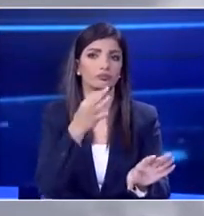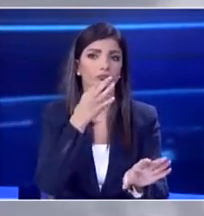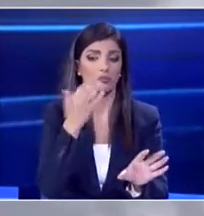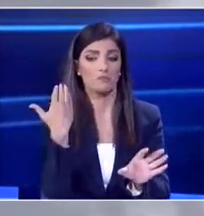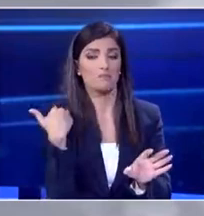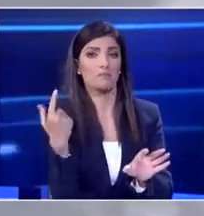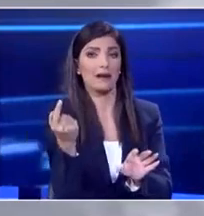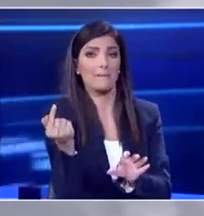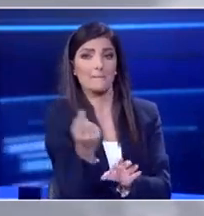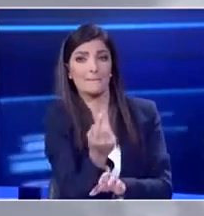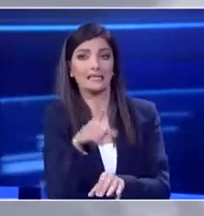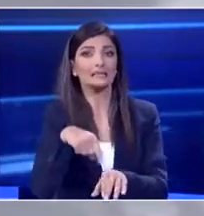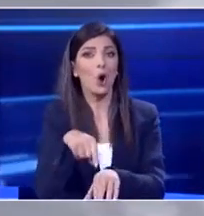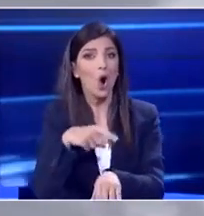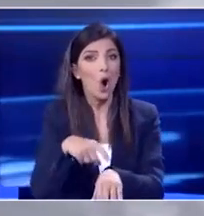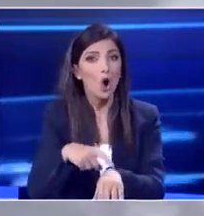επαγγελματία υγείας Όσο ώστε να προχωρήσουμε στα περαιτέρα Ευχαριστώ